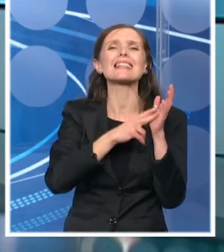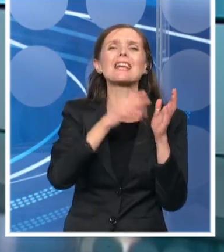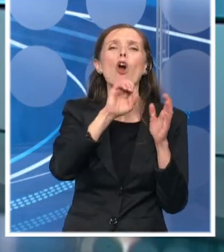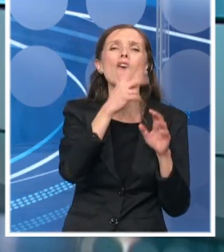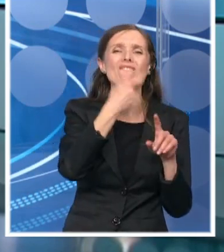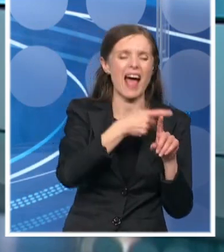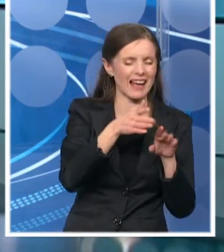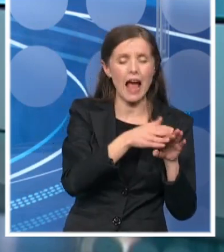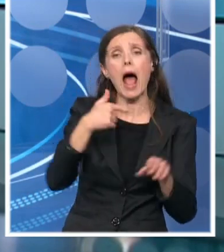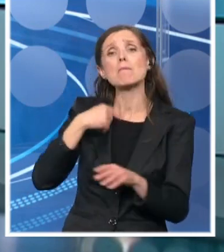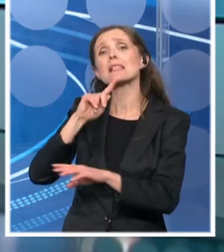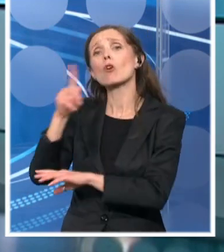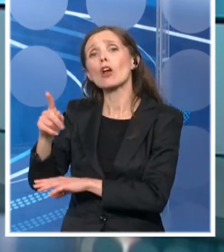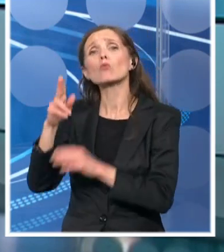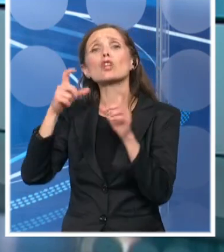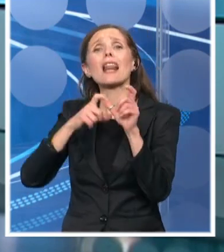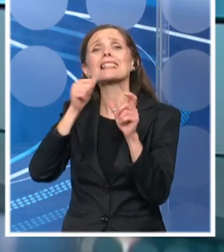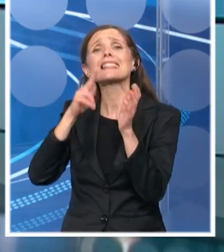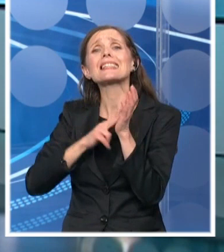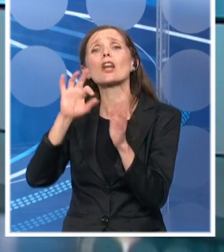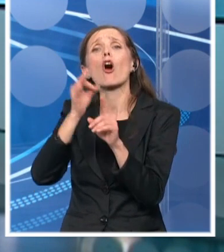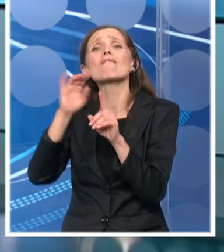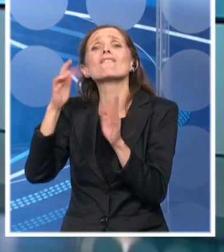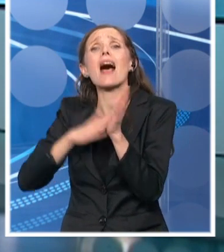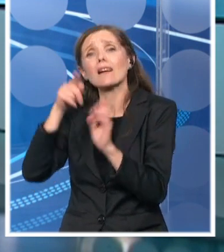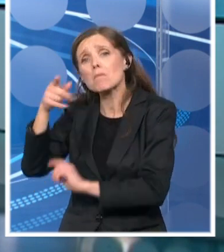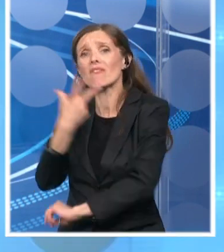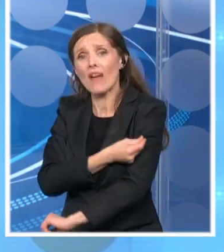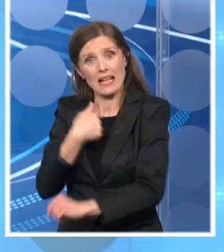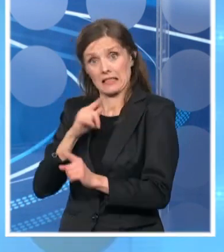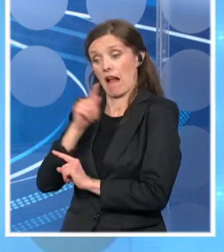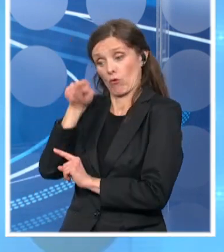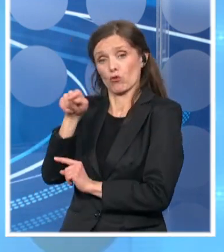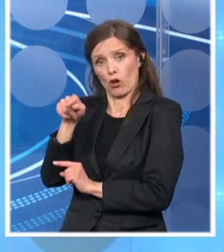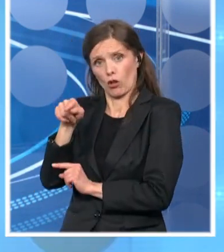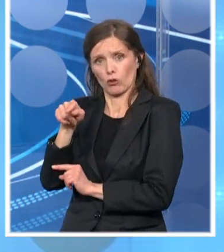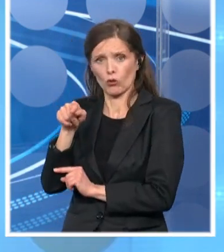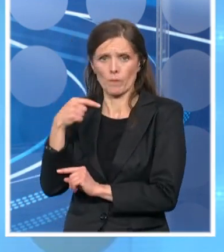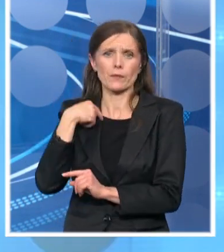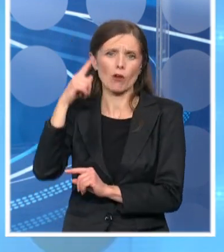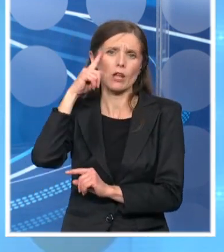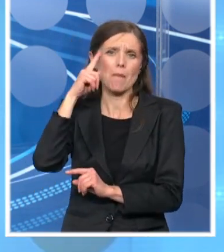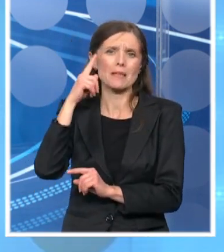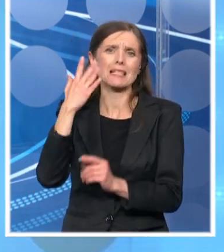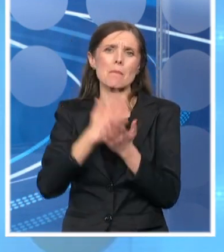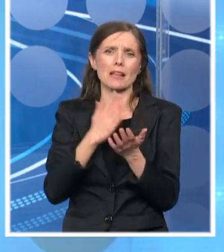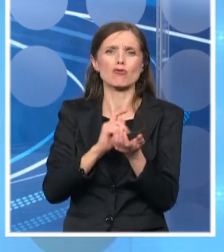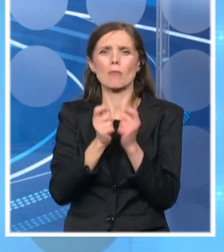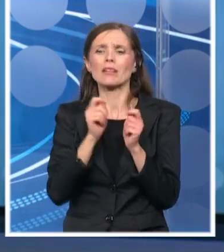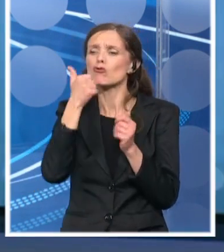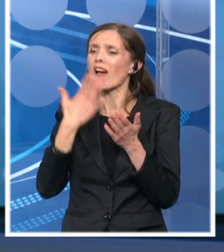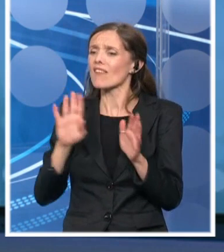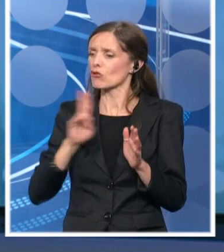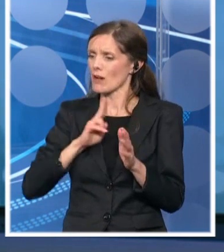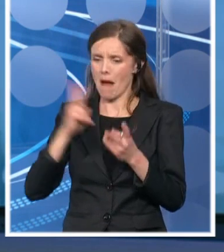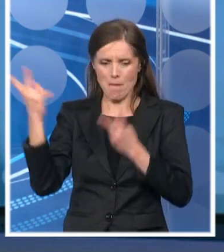koju smo mi nabavili. Tako da očekujem da će se to i menjati u odnosu na to koje su vakcine u Republike Srbije. I kada